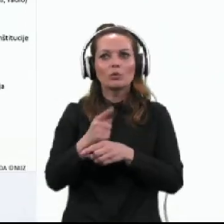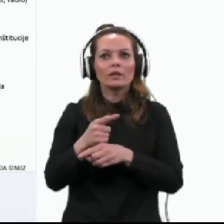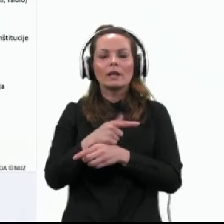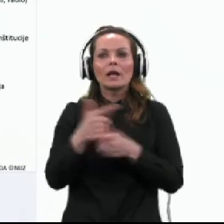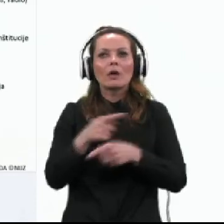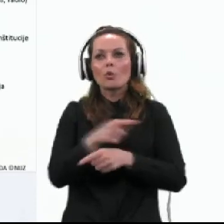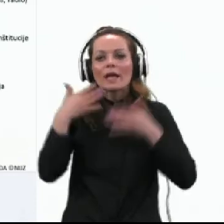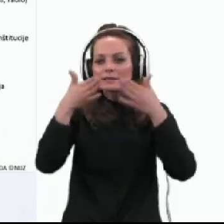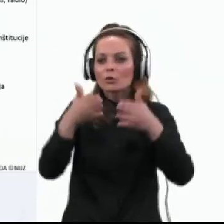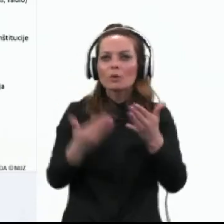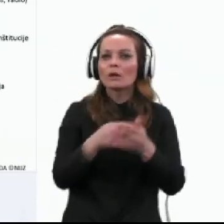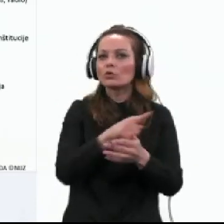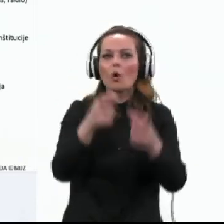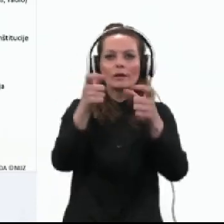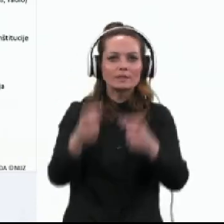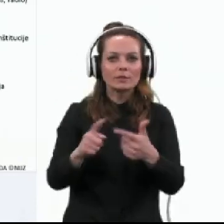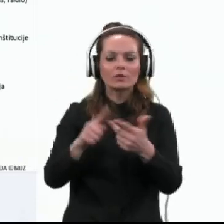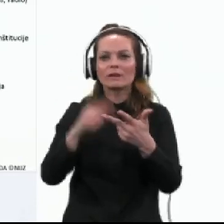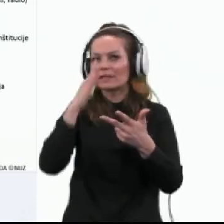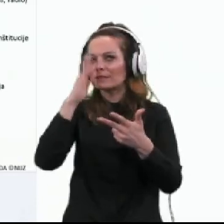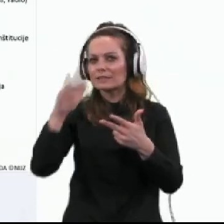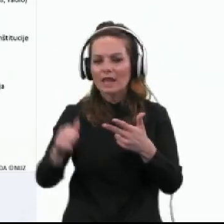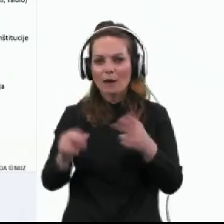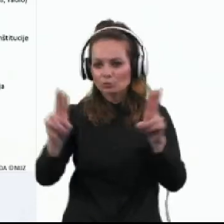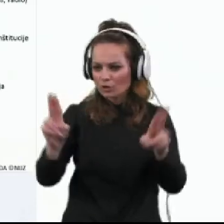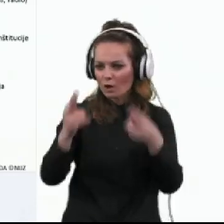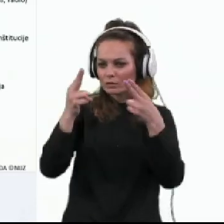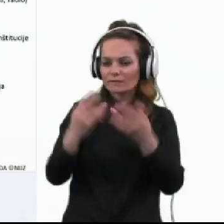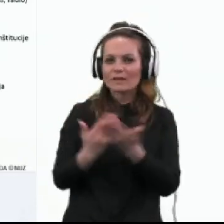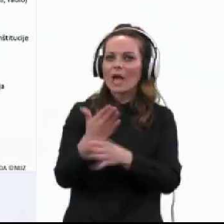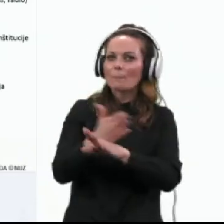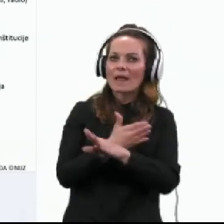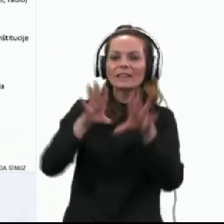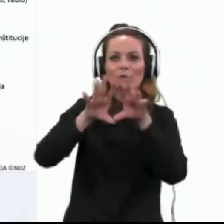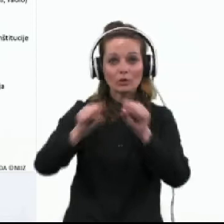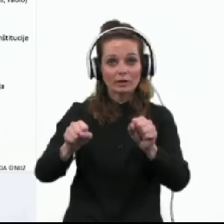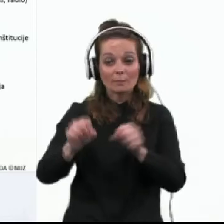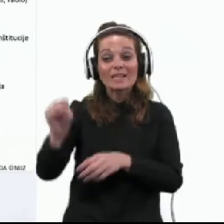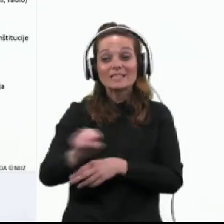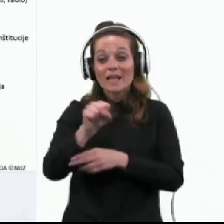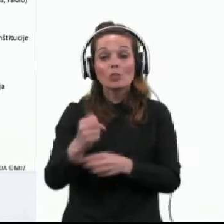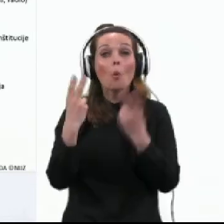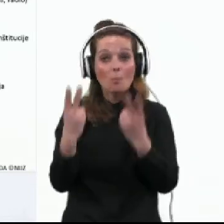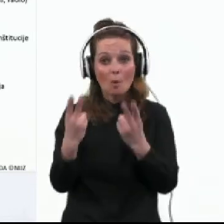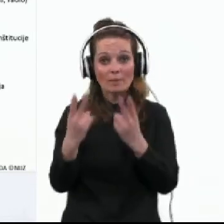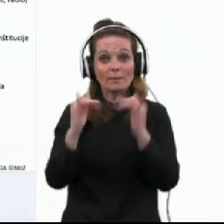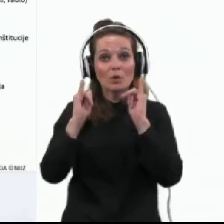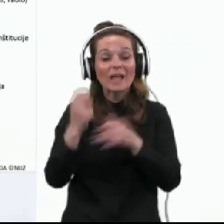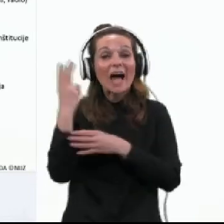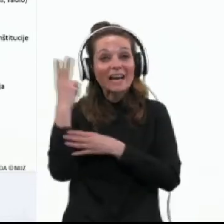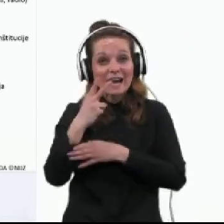v institucije in slabša odziv na preventivne ukrepe. Zato je pomembno, da